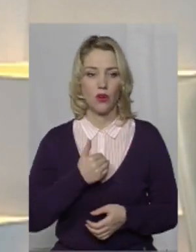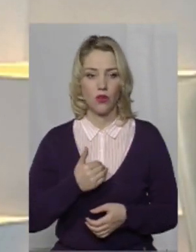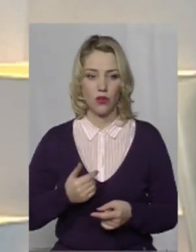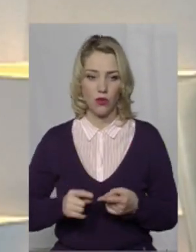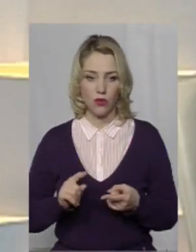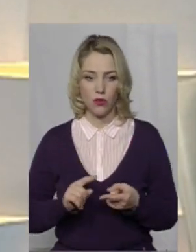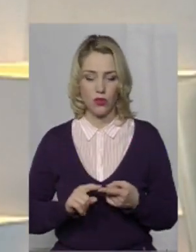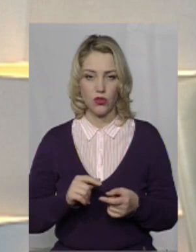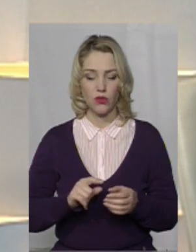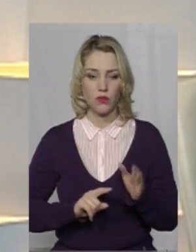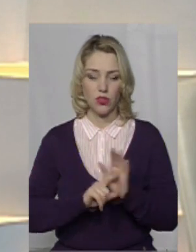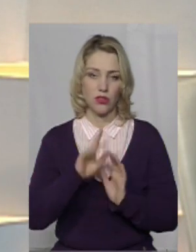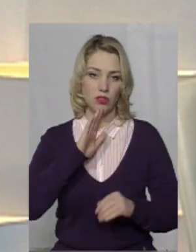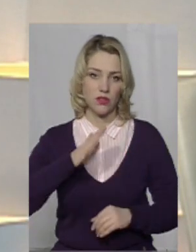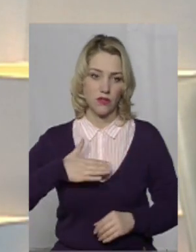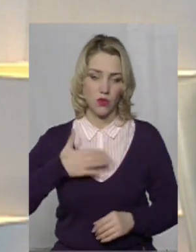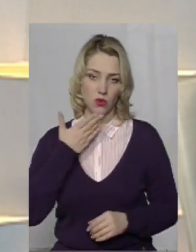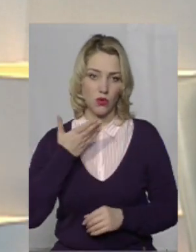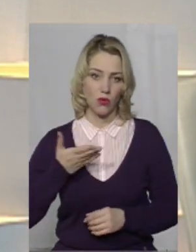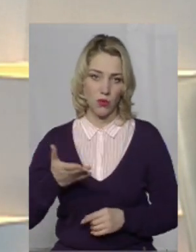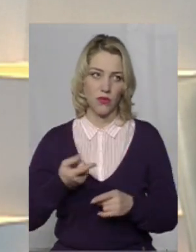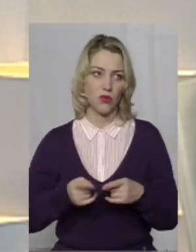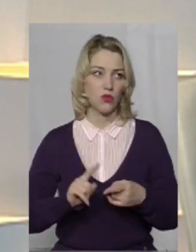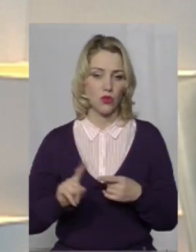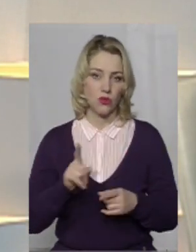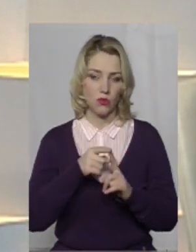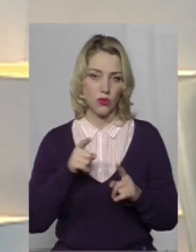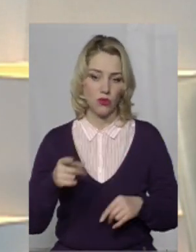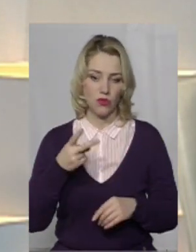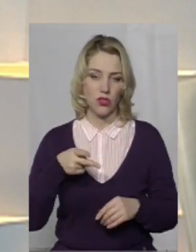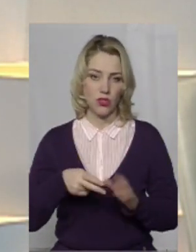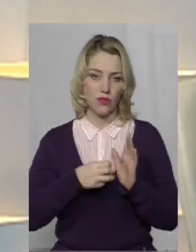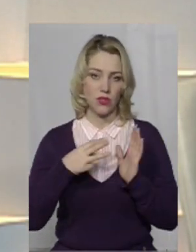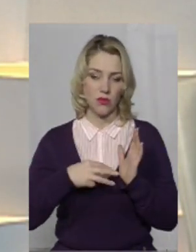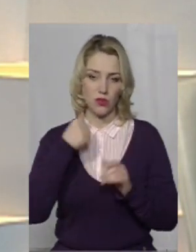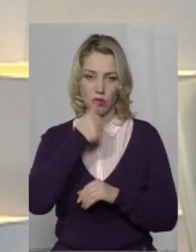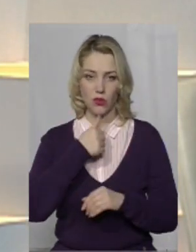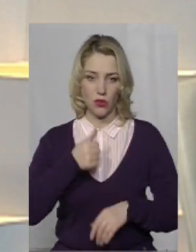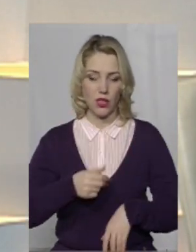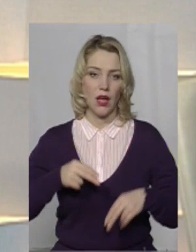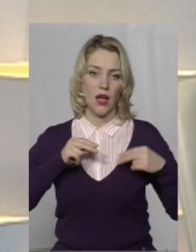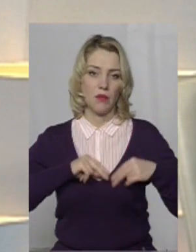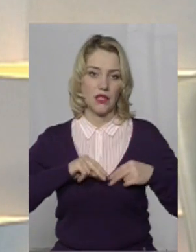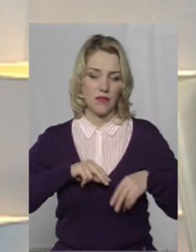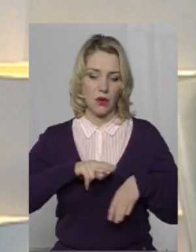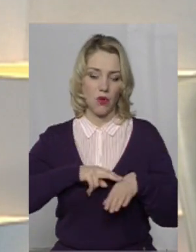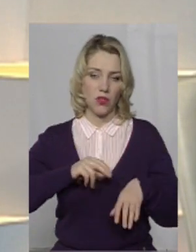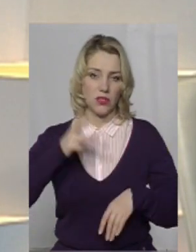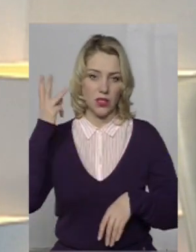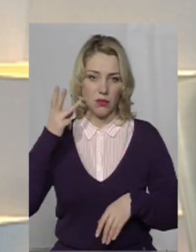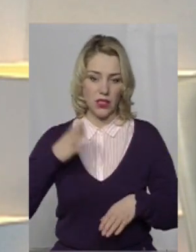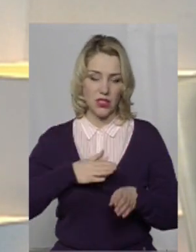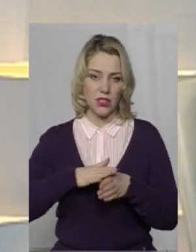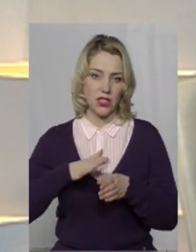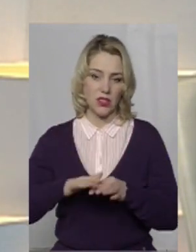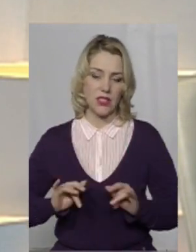розпочати свою, якщо можна так сказати, доповідь з того, що впродовж 2018 року працівниками поліції Хмельниччини